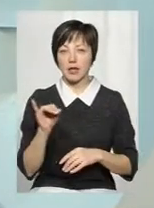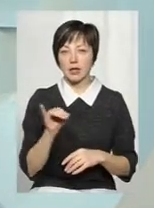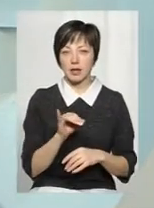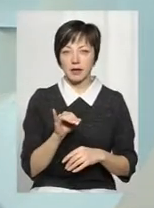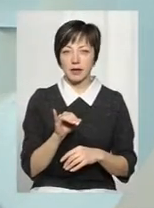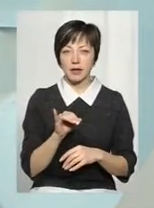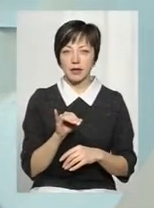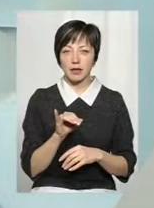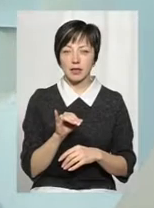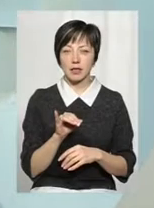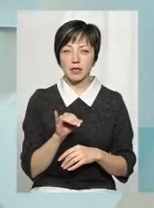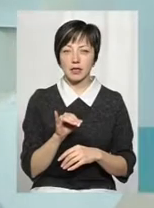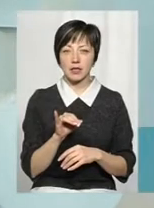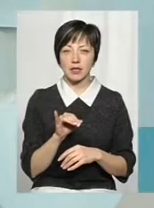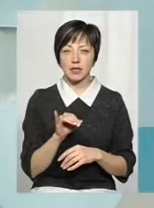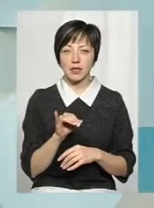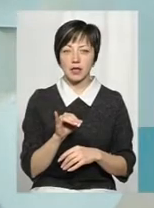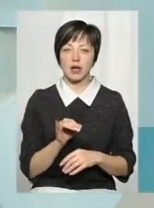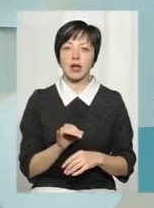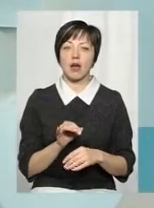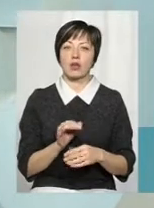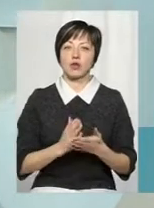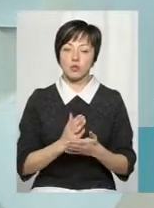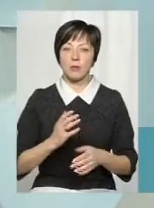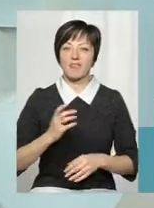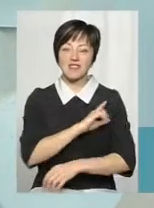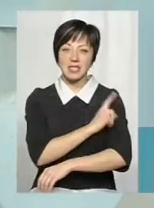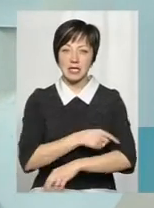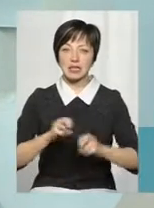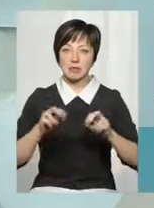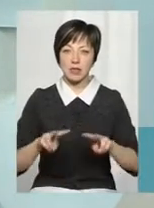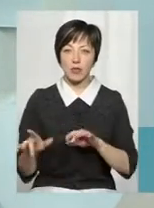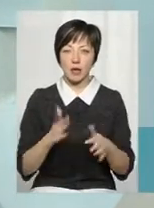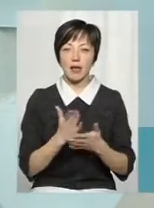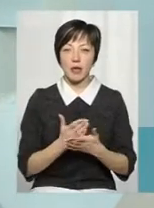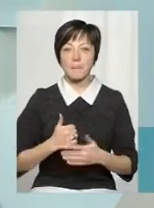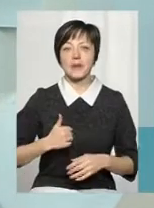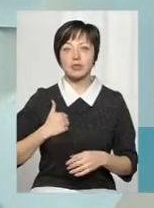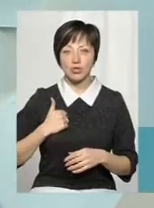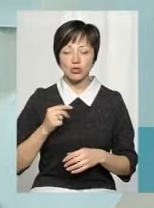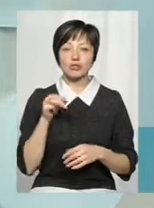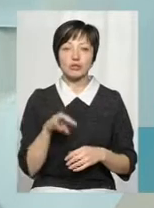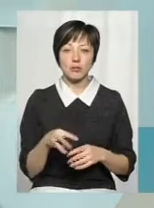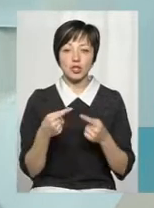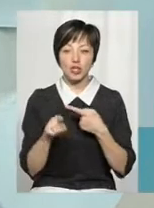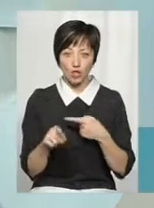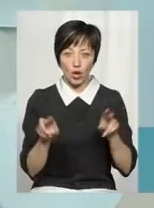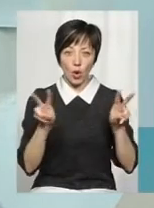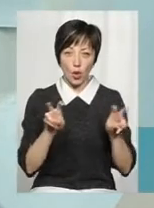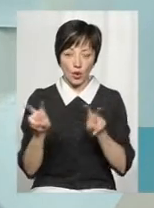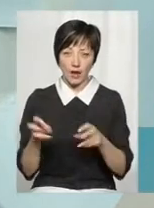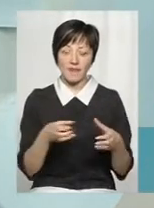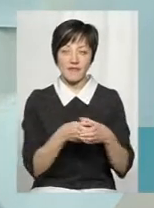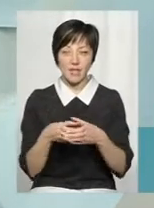служба в силах спеціальних операцій є престижною, ніж в інших родах військ.